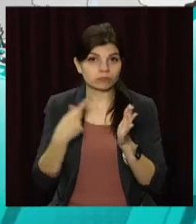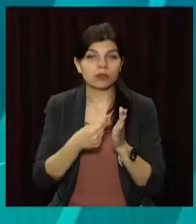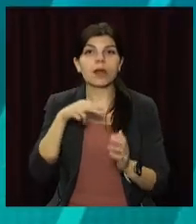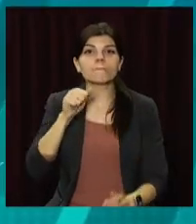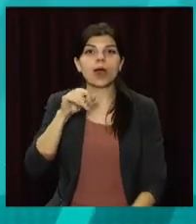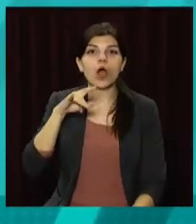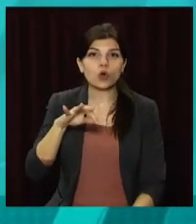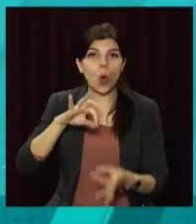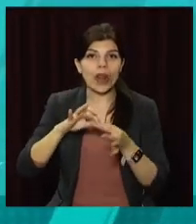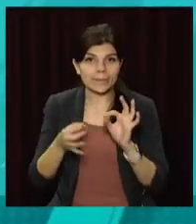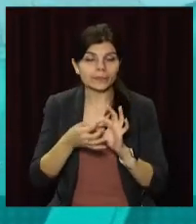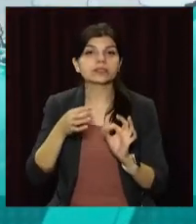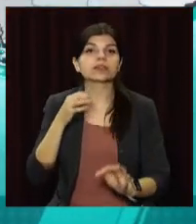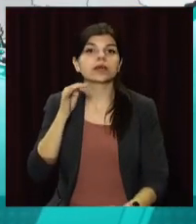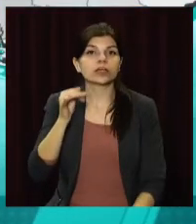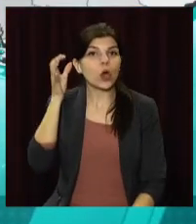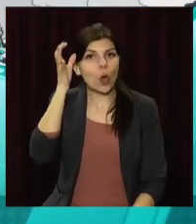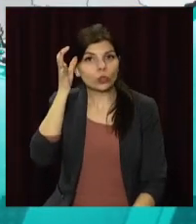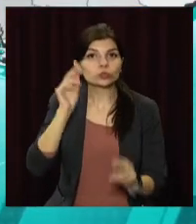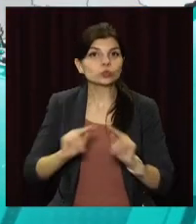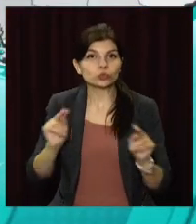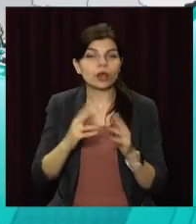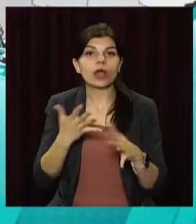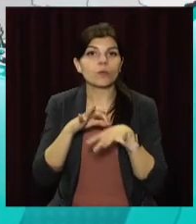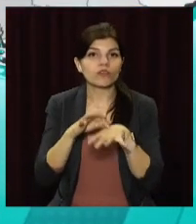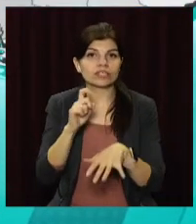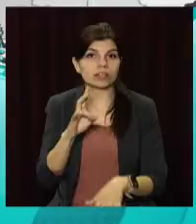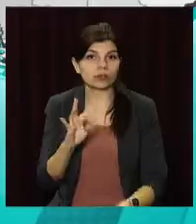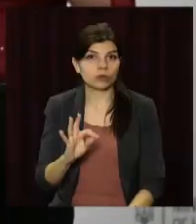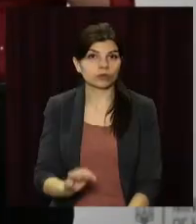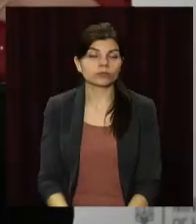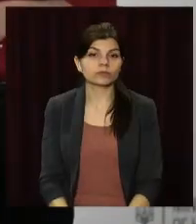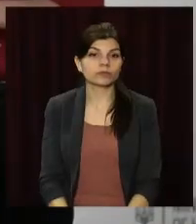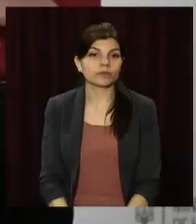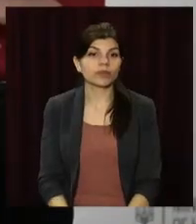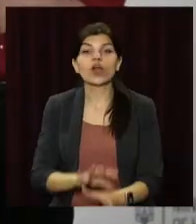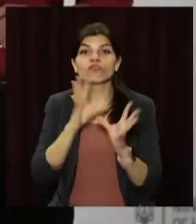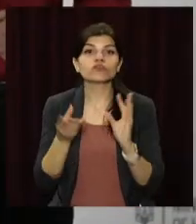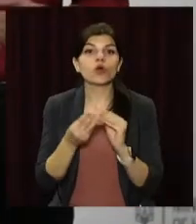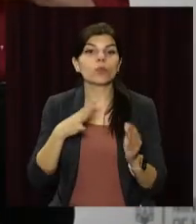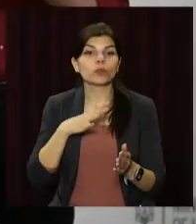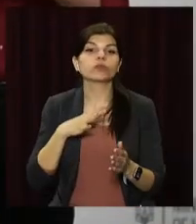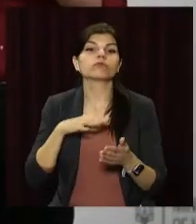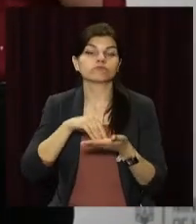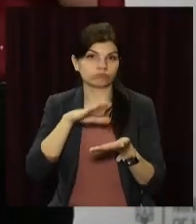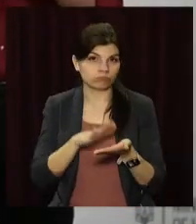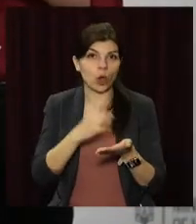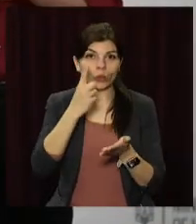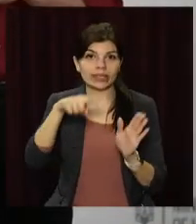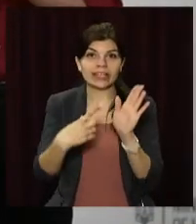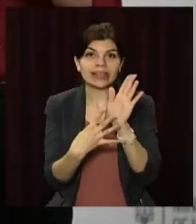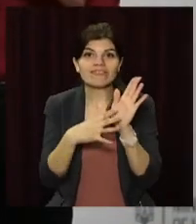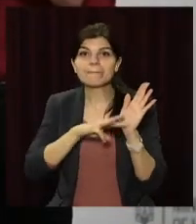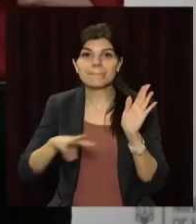паралімпійців і освітян, які проводитимуть ЗНО. Всього було законтрактовано в нами 1,9